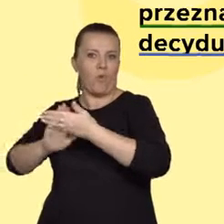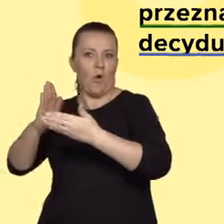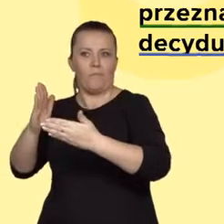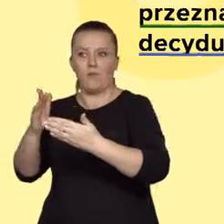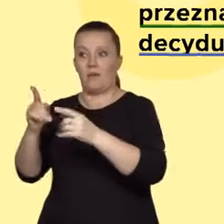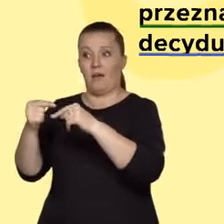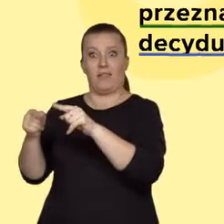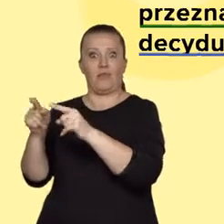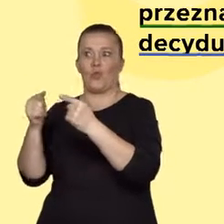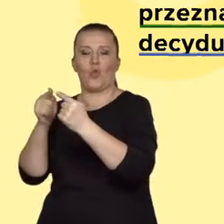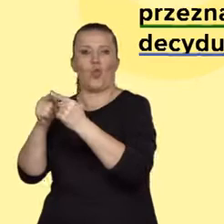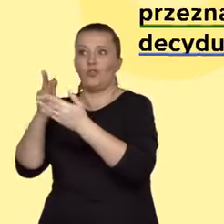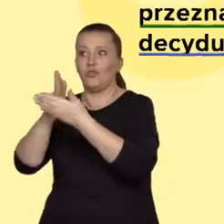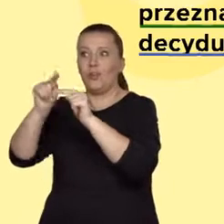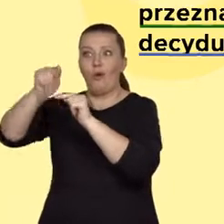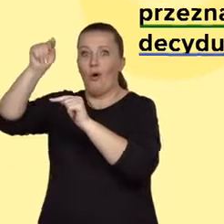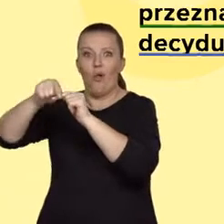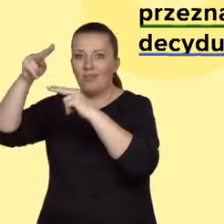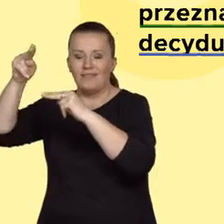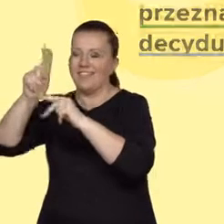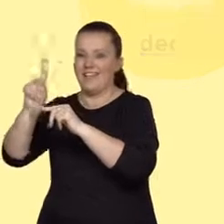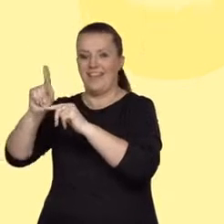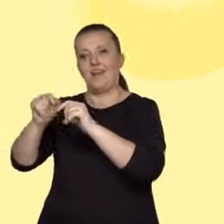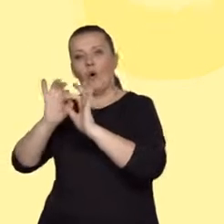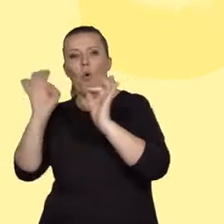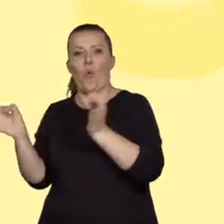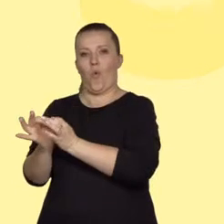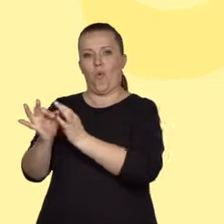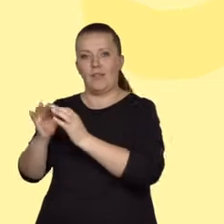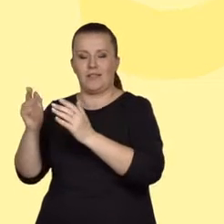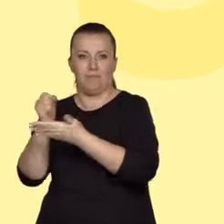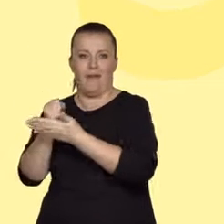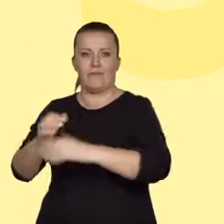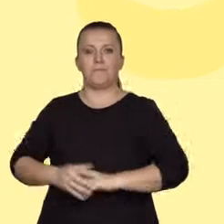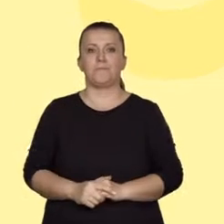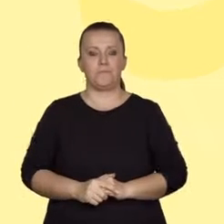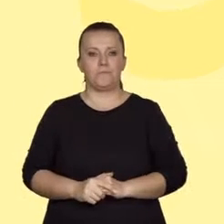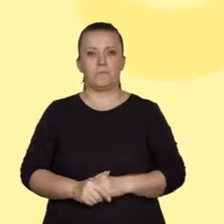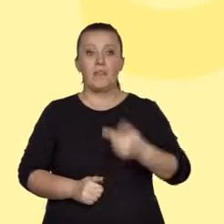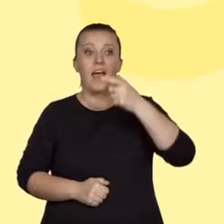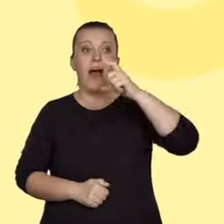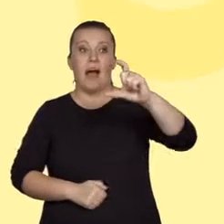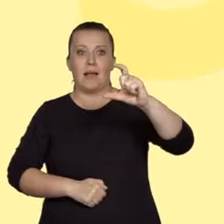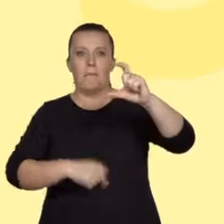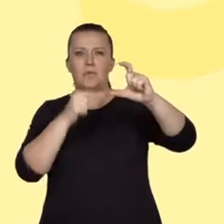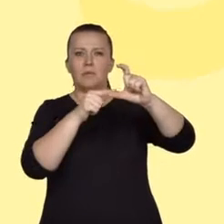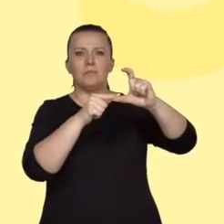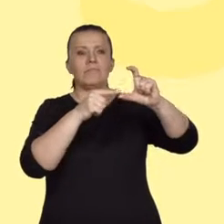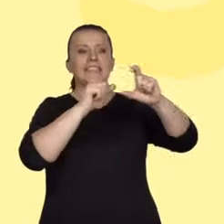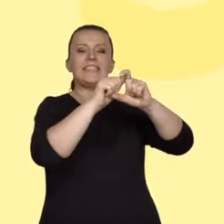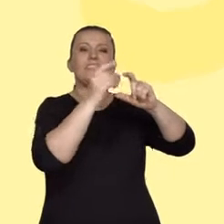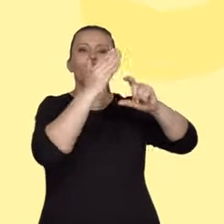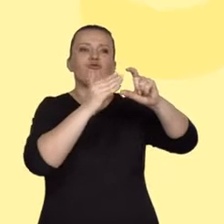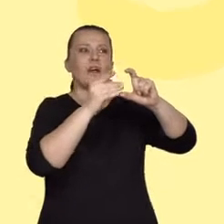przecież spraw ogólnoludzkich, a nie tylko analizowanego dramatu. Akapit jest jedynie częścią wypowiedzi, której porządek należy zaplanować, zanim